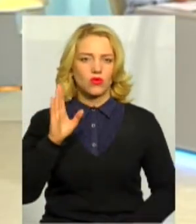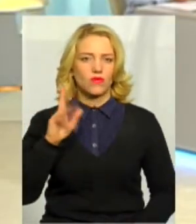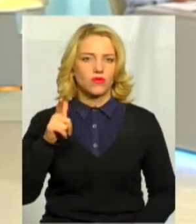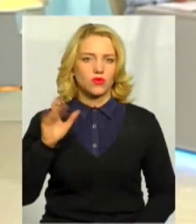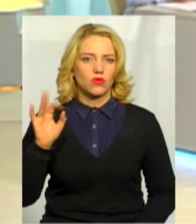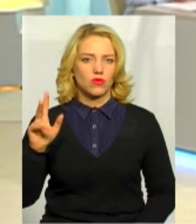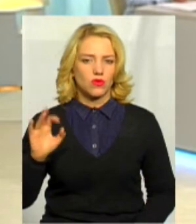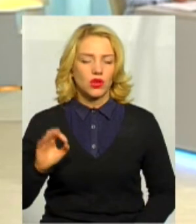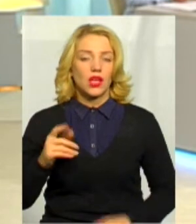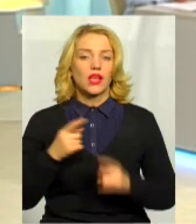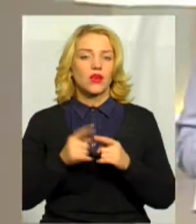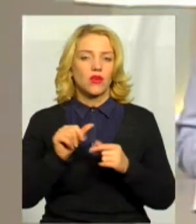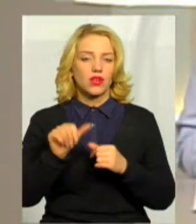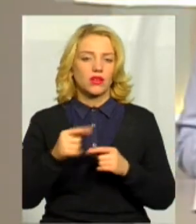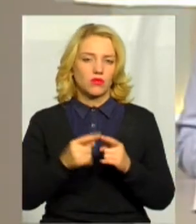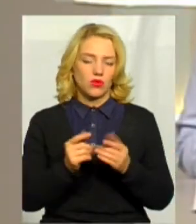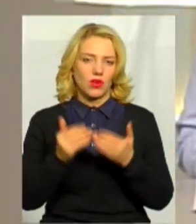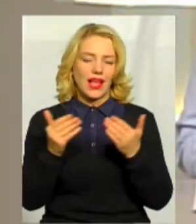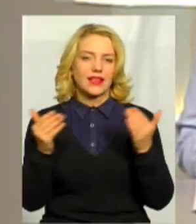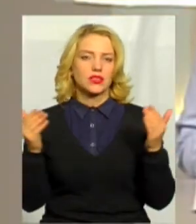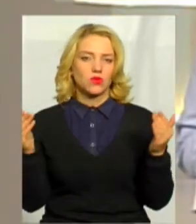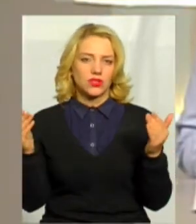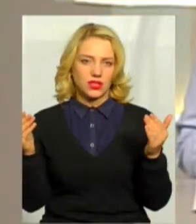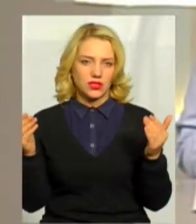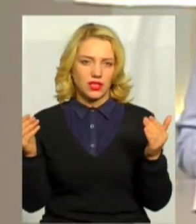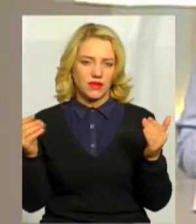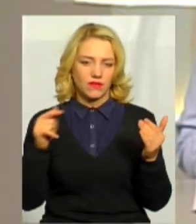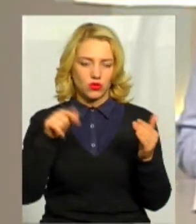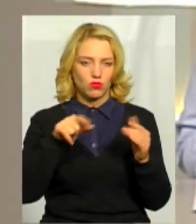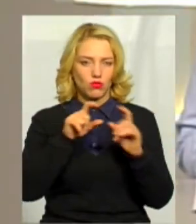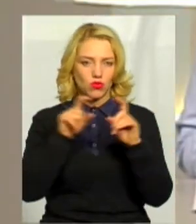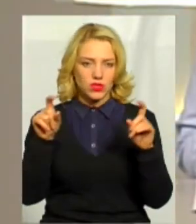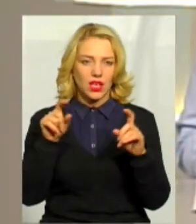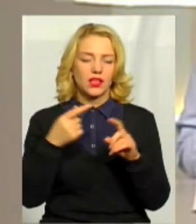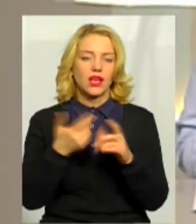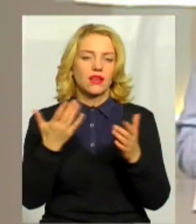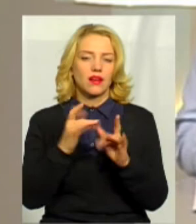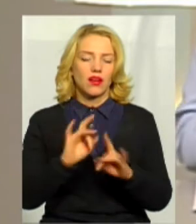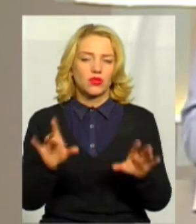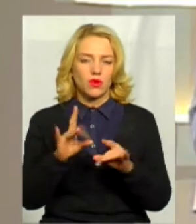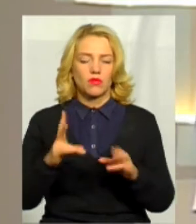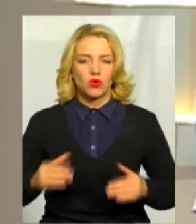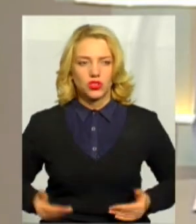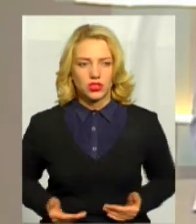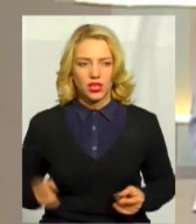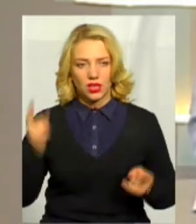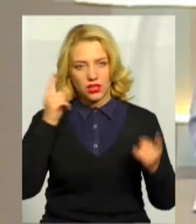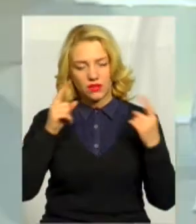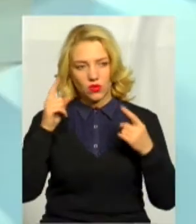експозиція музею Миколи Островського, яка розповідає про життя і творчість